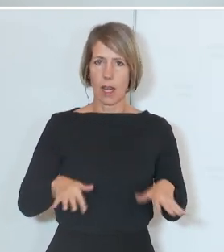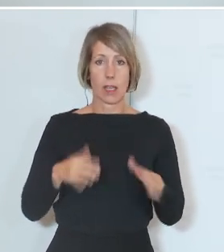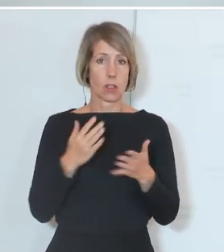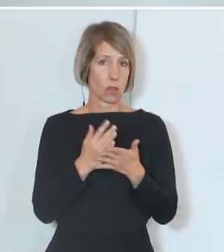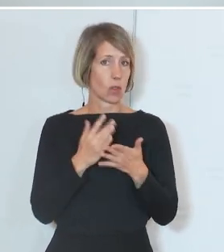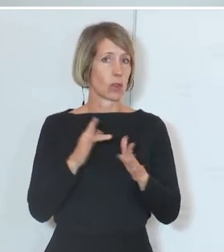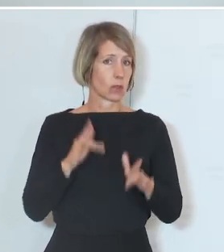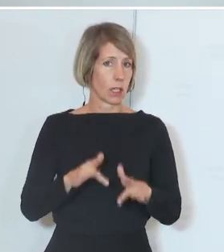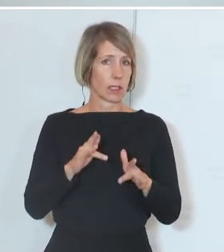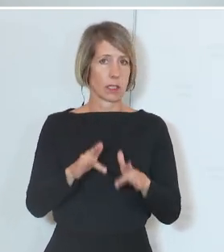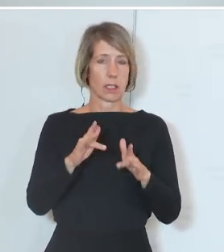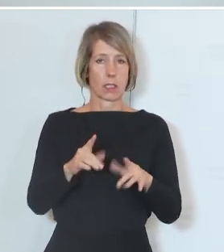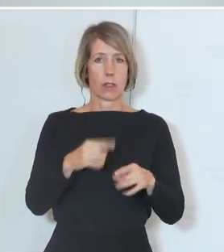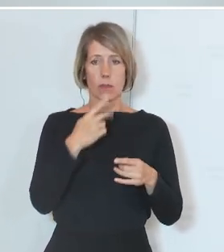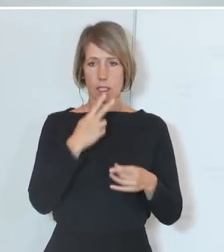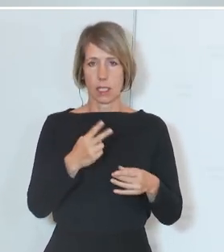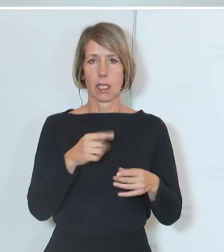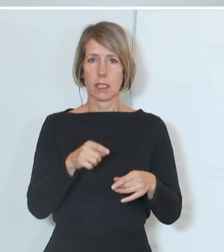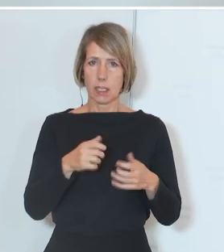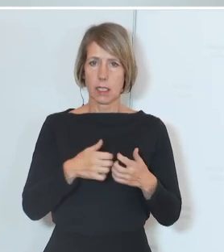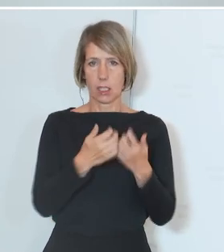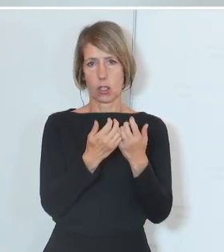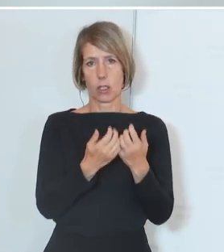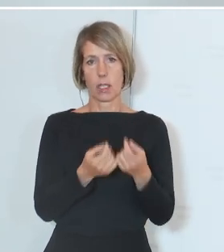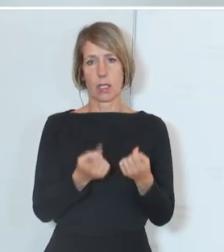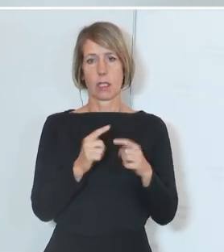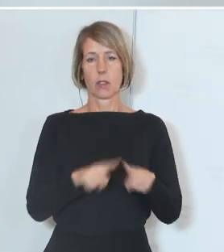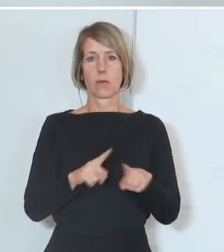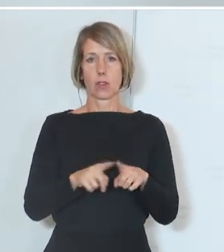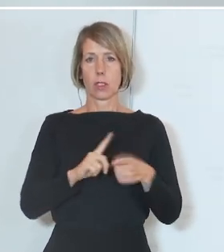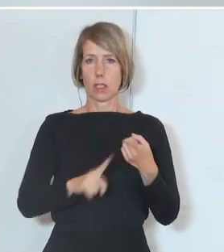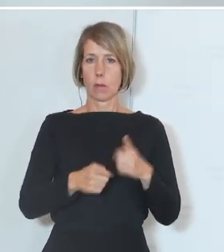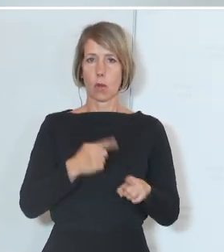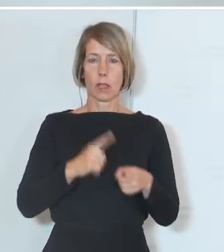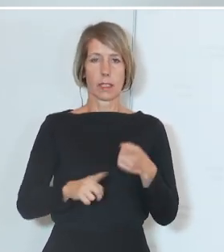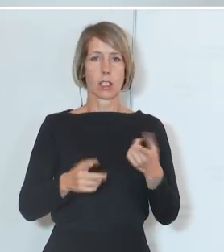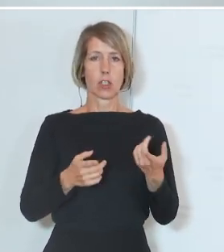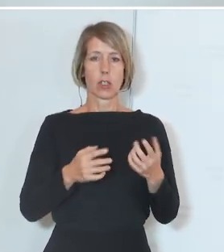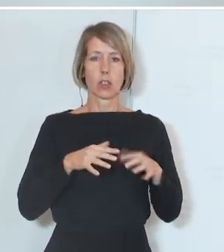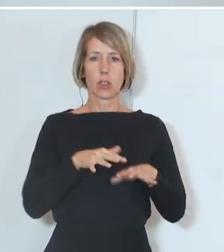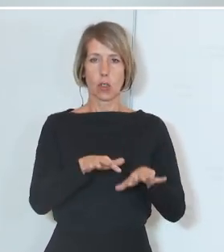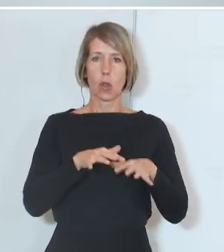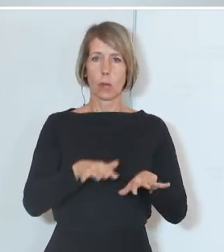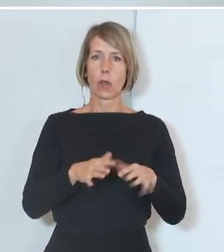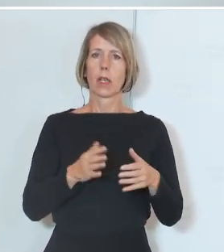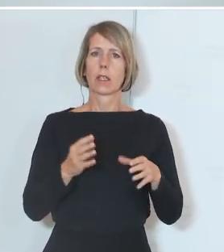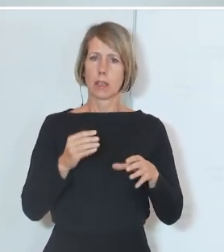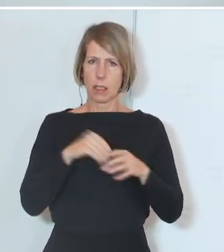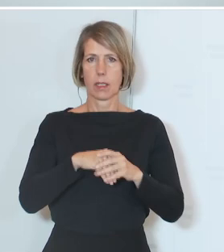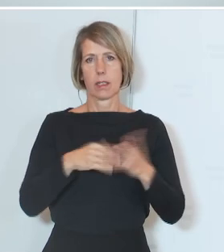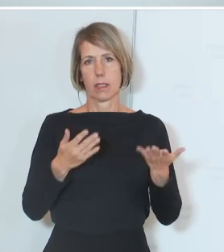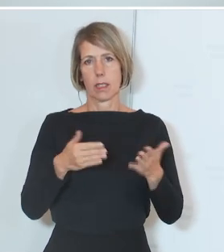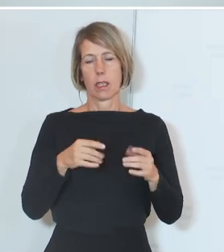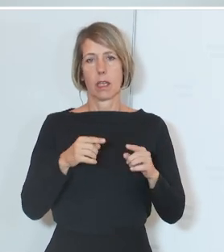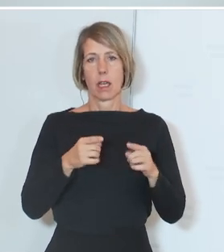Antisemitismus entsteht, der aus den unterschiedlichen politischen Strömungen sich speist und natürlich darüber hinaus